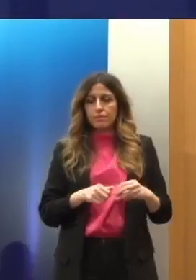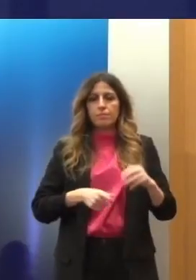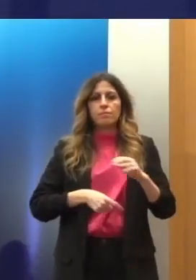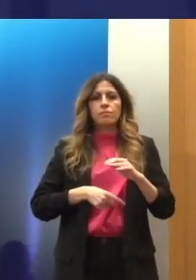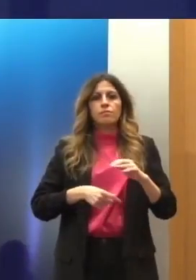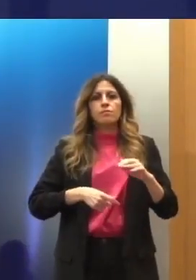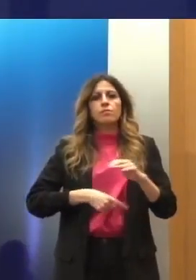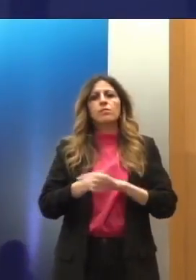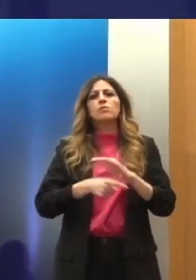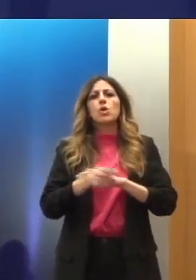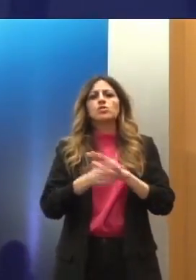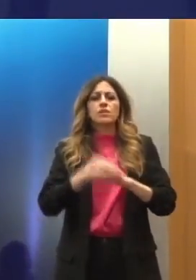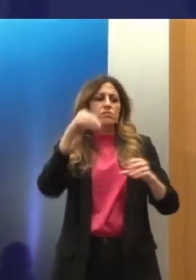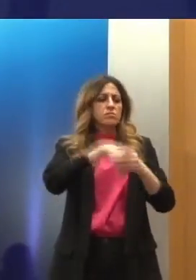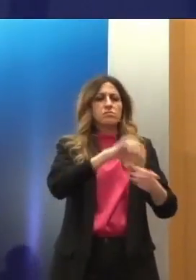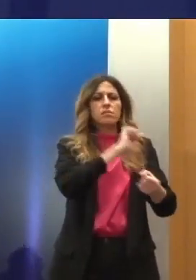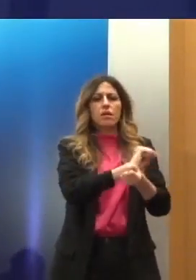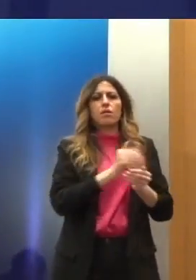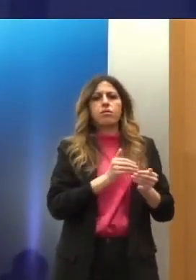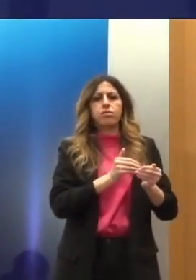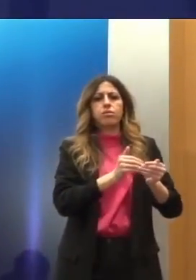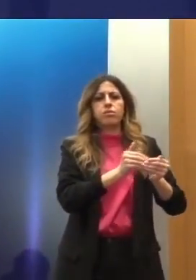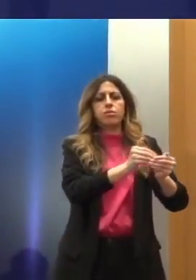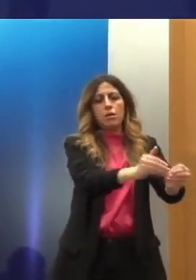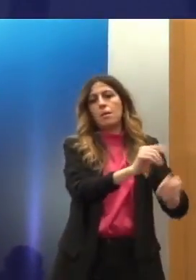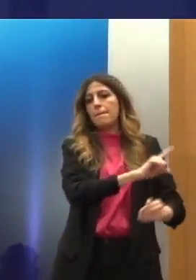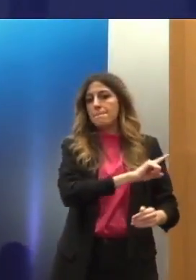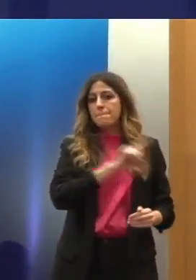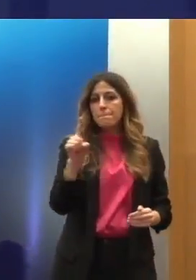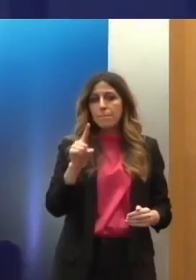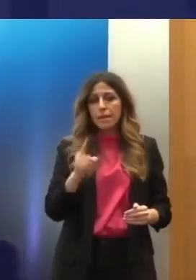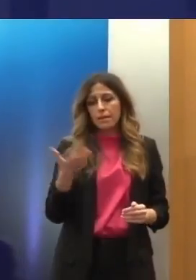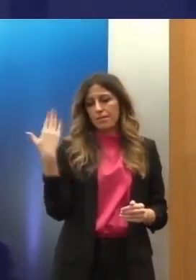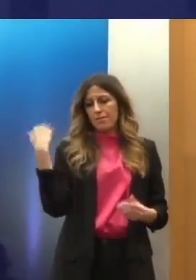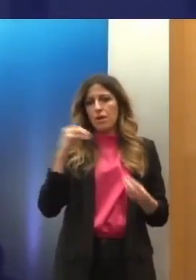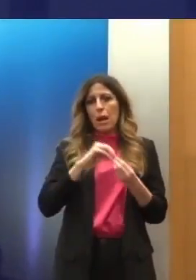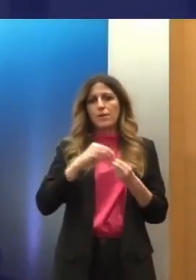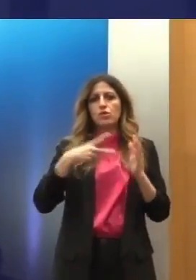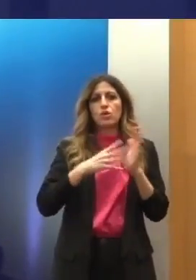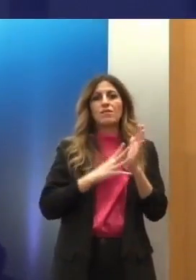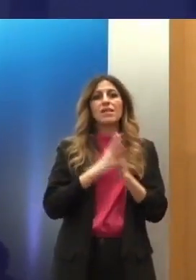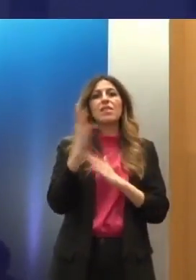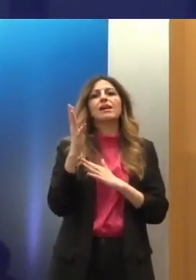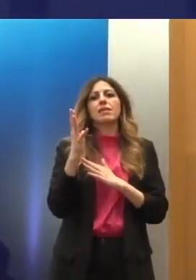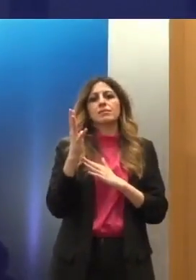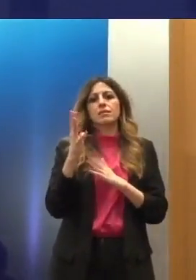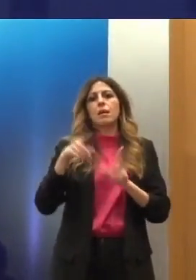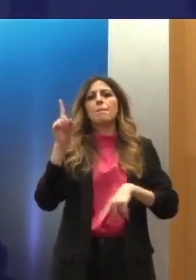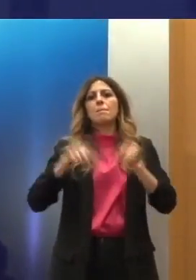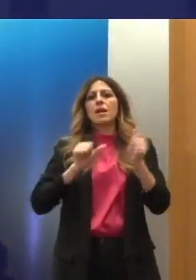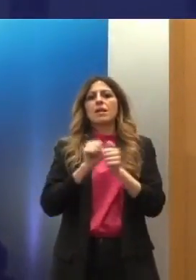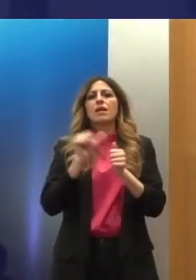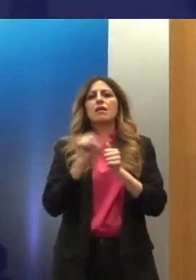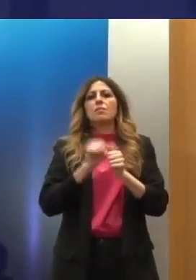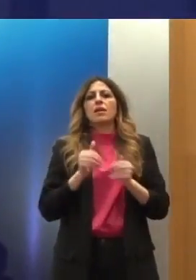επιτρεπόμενων χρονικών οργίων που είναι η περίπτωση του Απριλίου του 2014 που δίδηκε σε για κάποιους μήνες με την